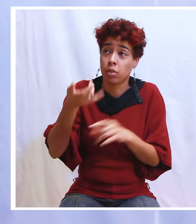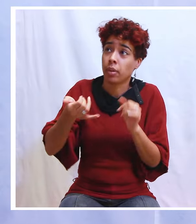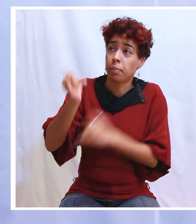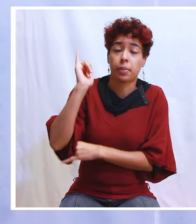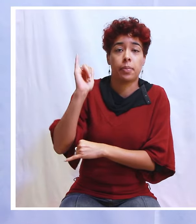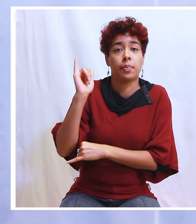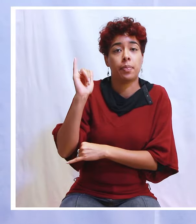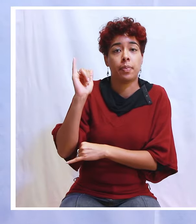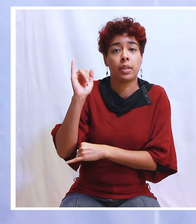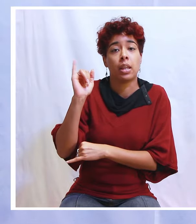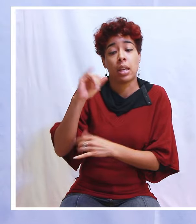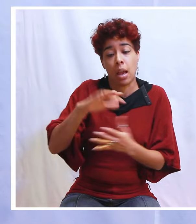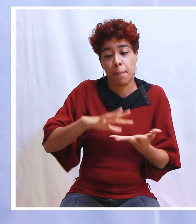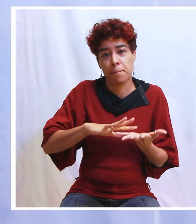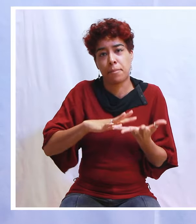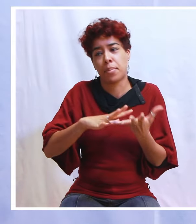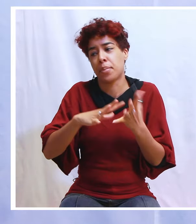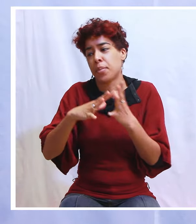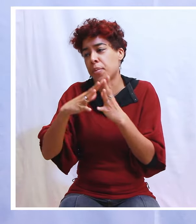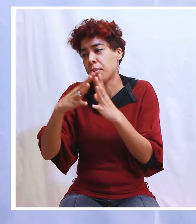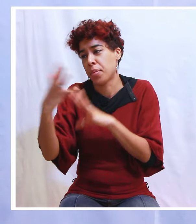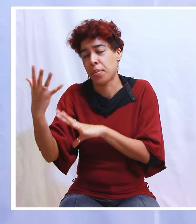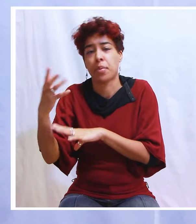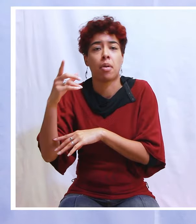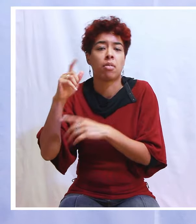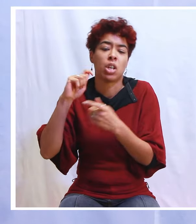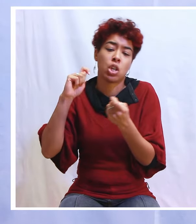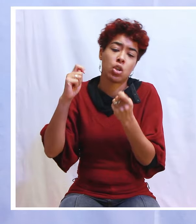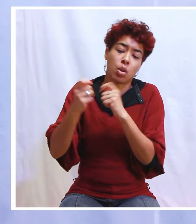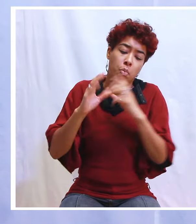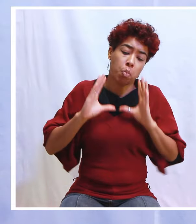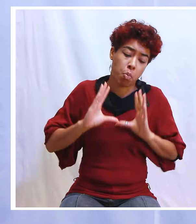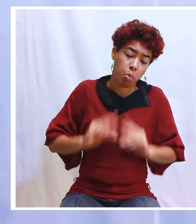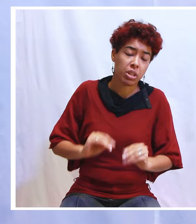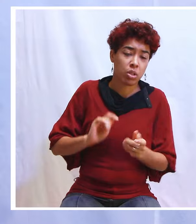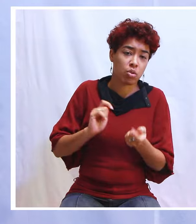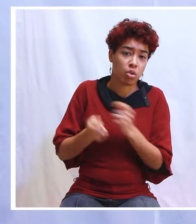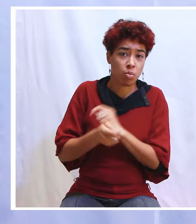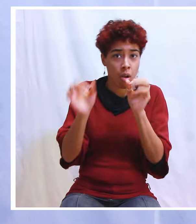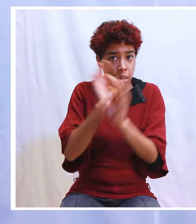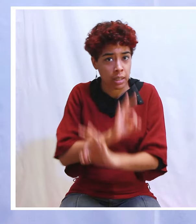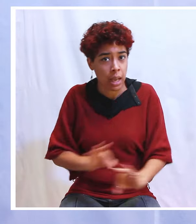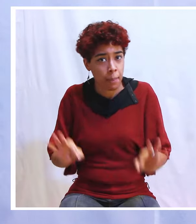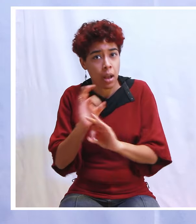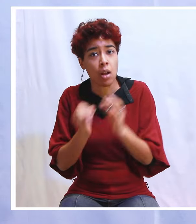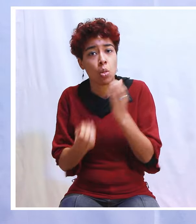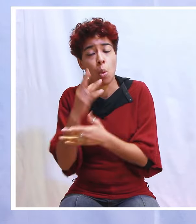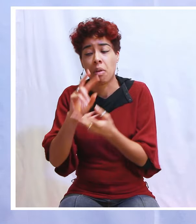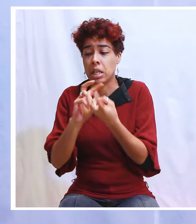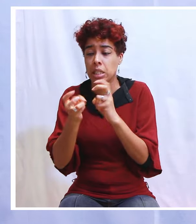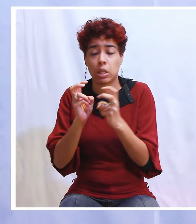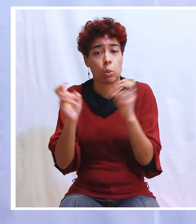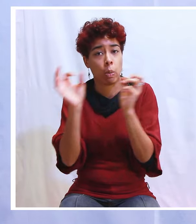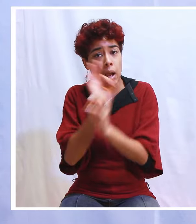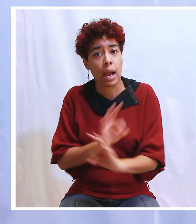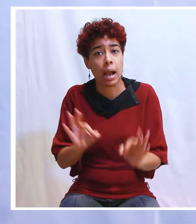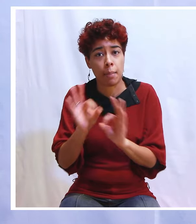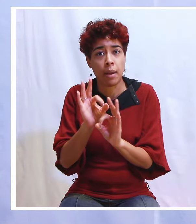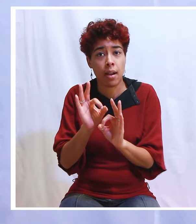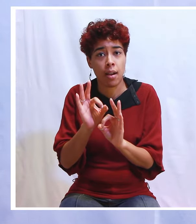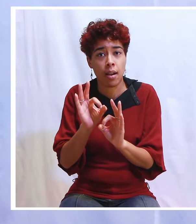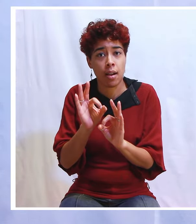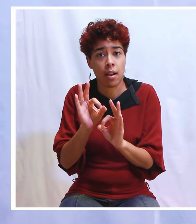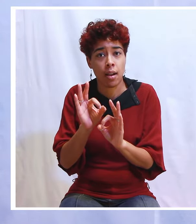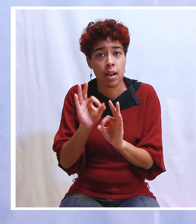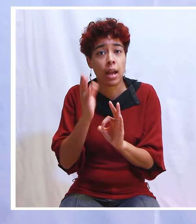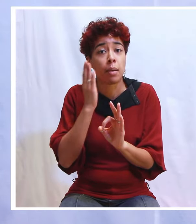avec Dieu. Il n'y a pas de changement de position. Il n'y pas de nouvelle saison sans force d